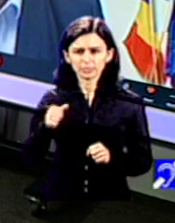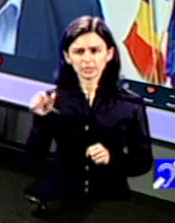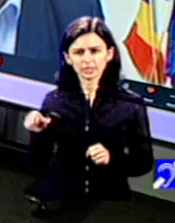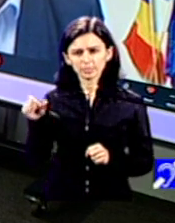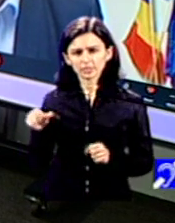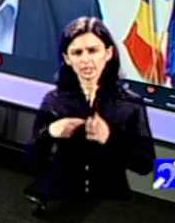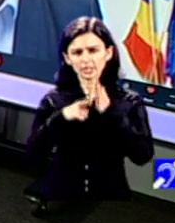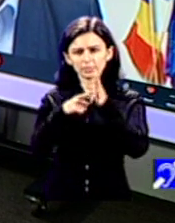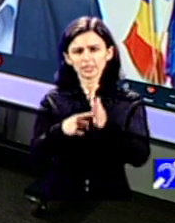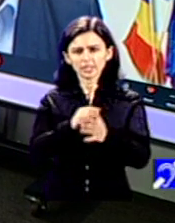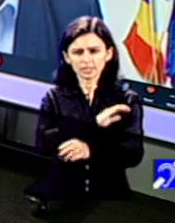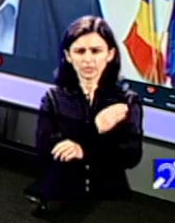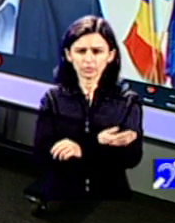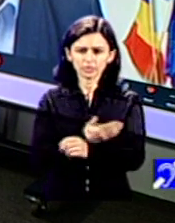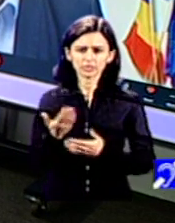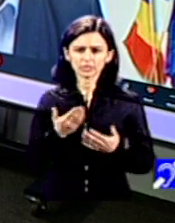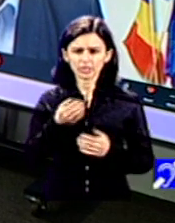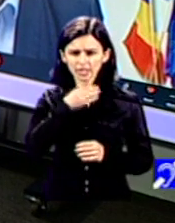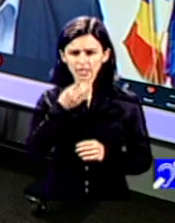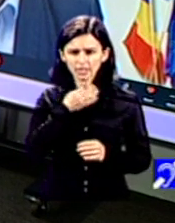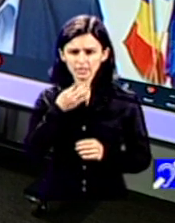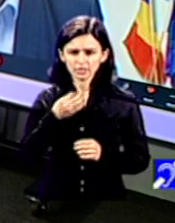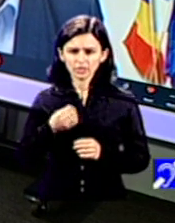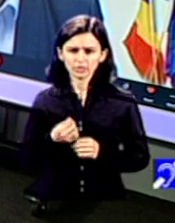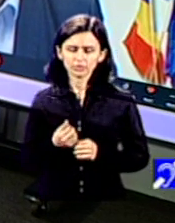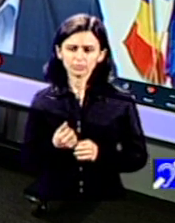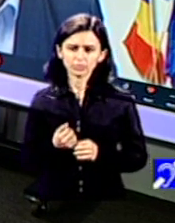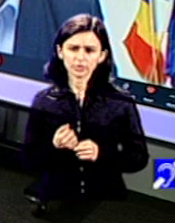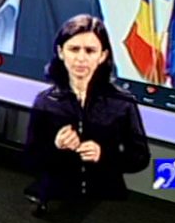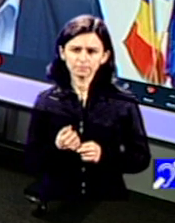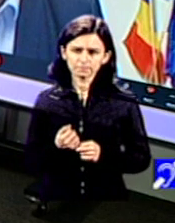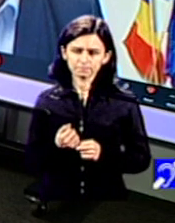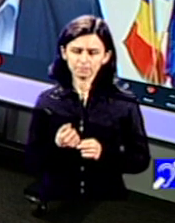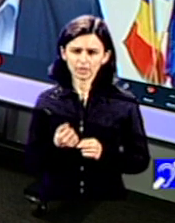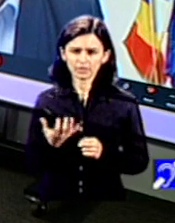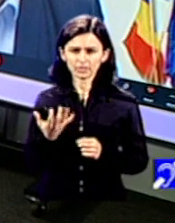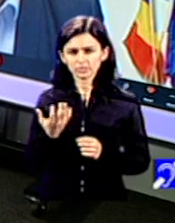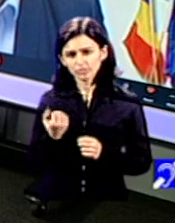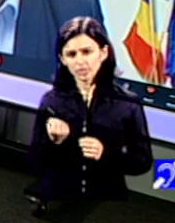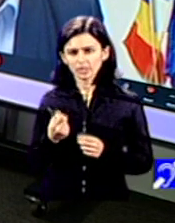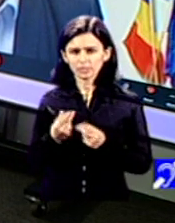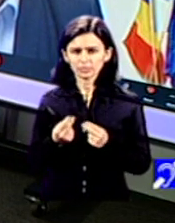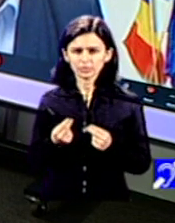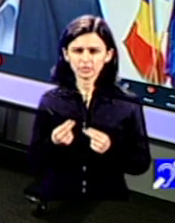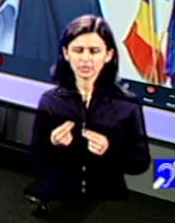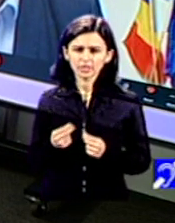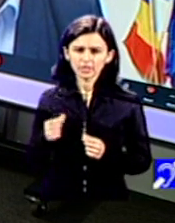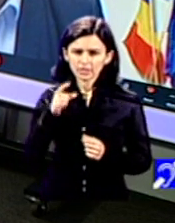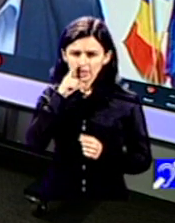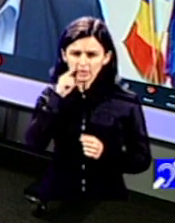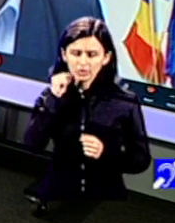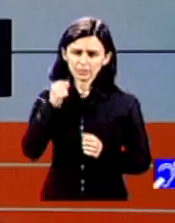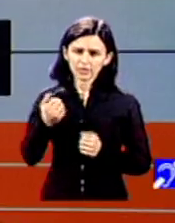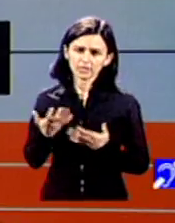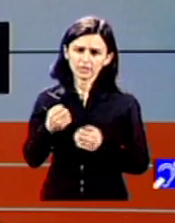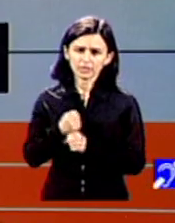autorităților care a spus cu subiect și predica ceea ce multă lume, dintre noi cei care lucrăm în acest domeniu sau suntem aproape de acest domeniu